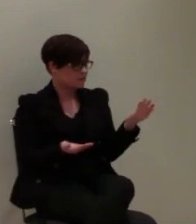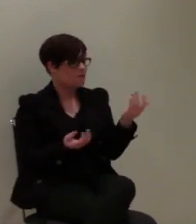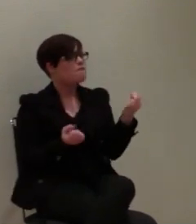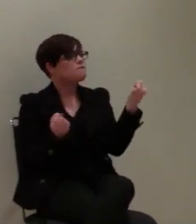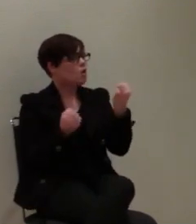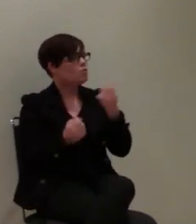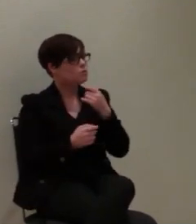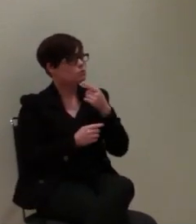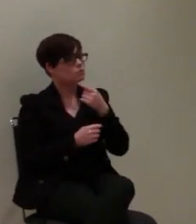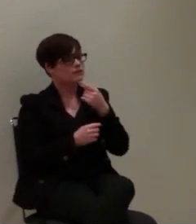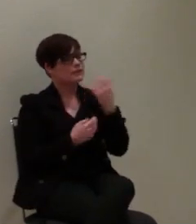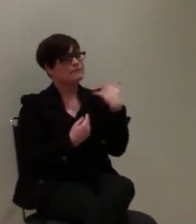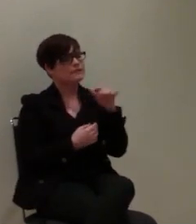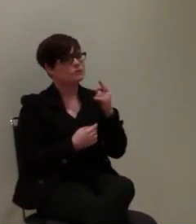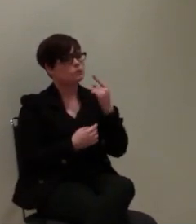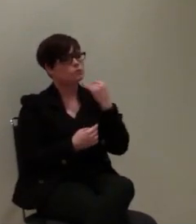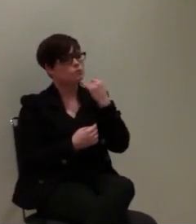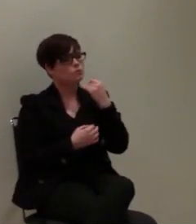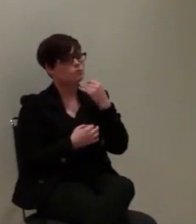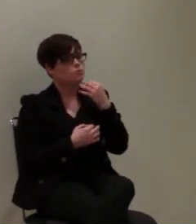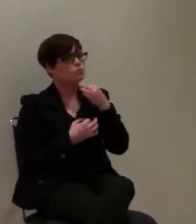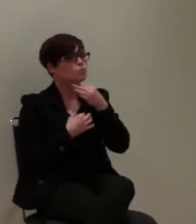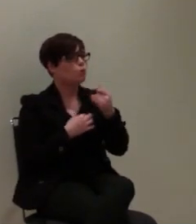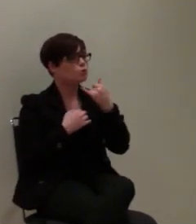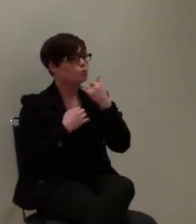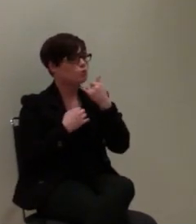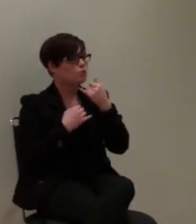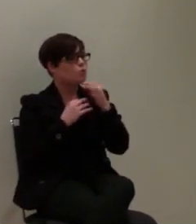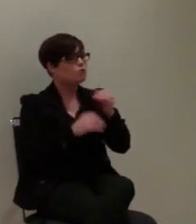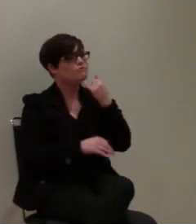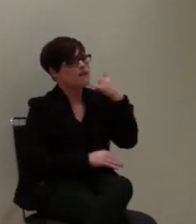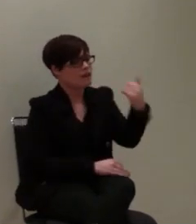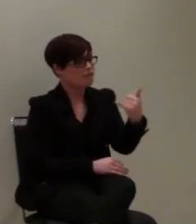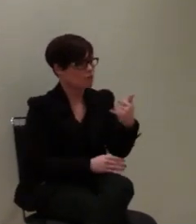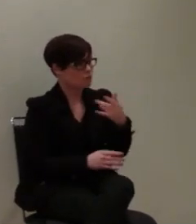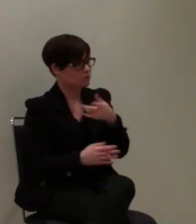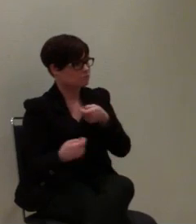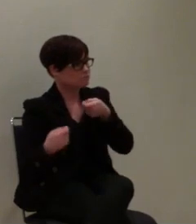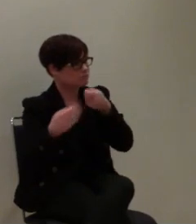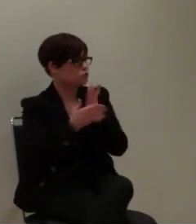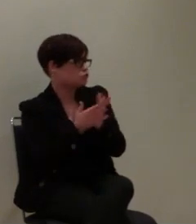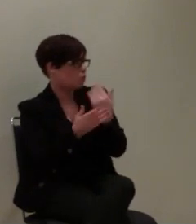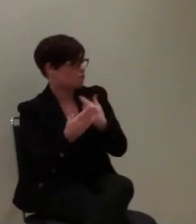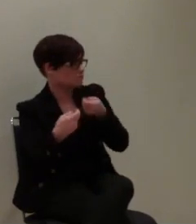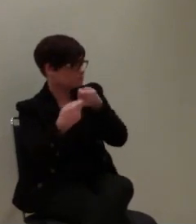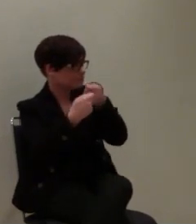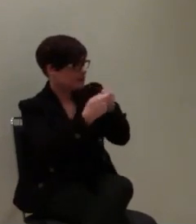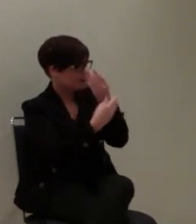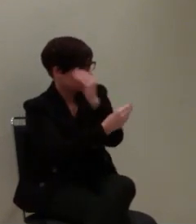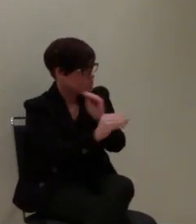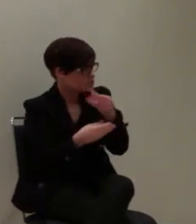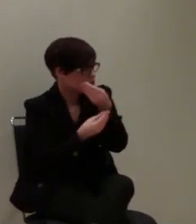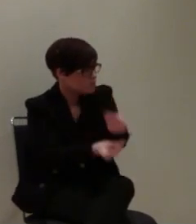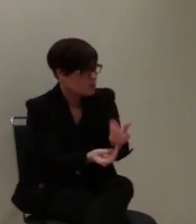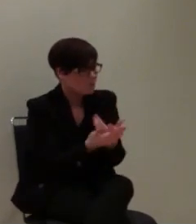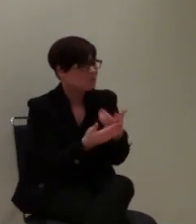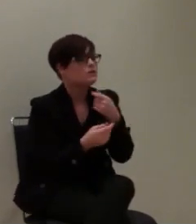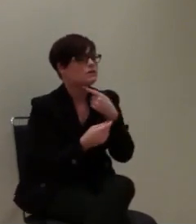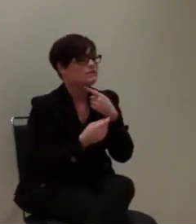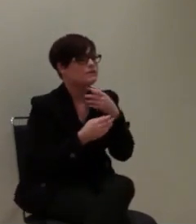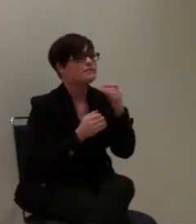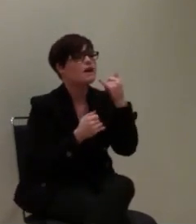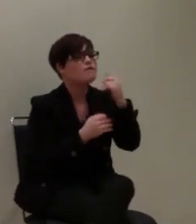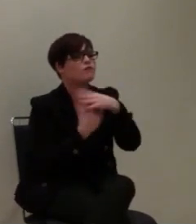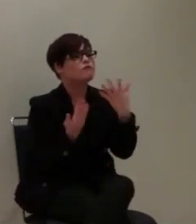Notruftelefone hatten und die zum Teil bei denen aufgeschaltet waren, beziehungsweise die Informationen von uns bekommen haben, wo die Dinge alle stehen.